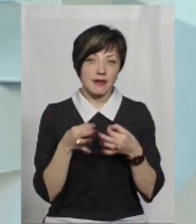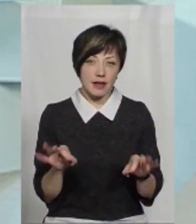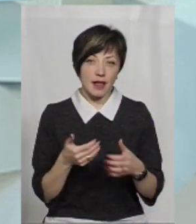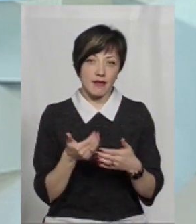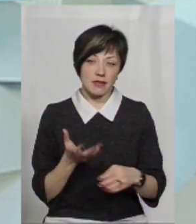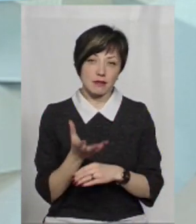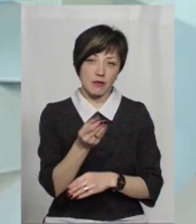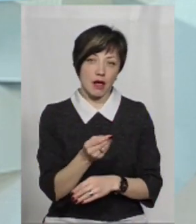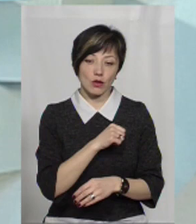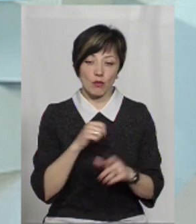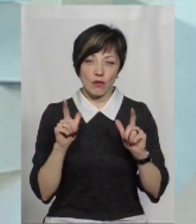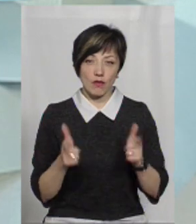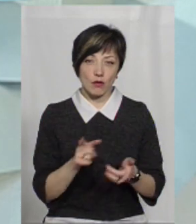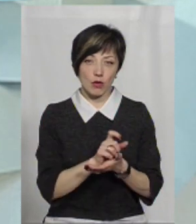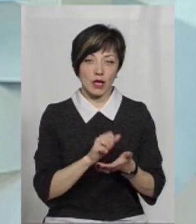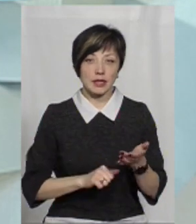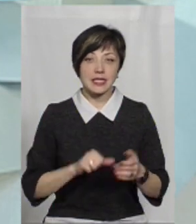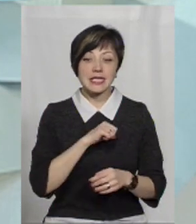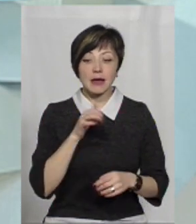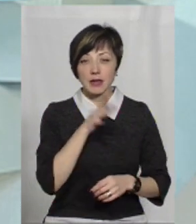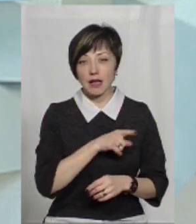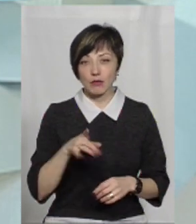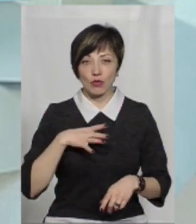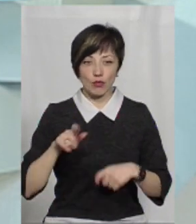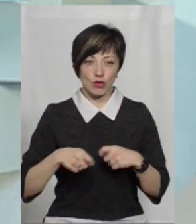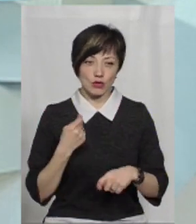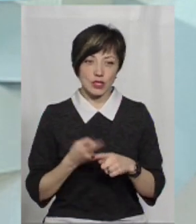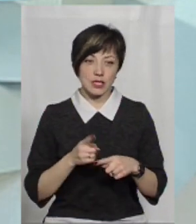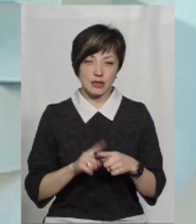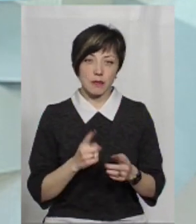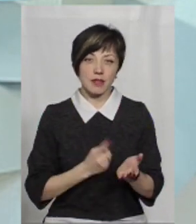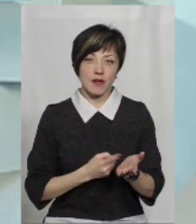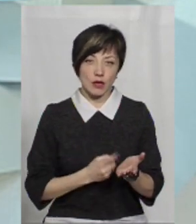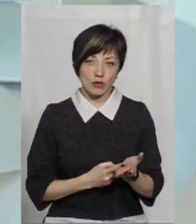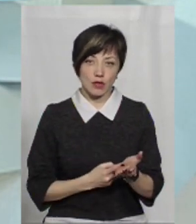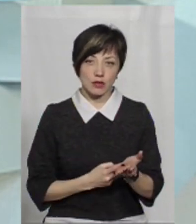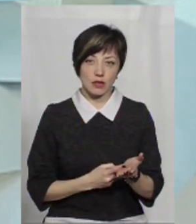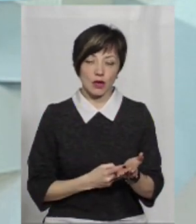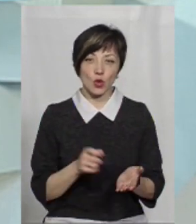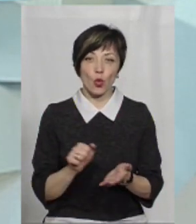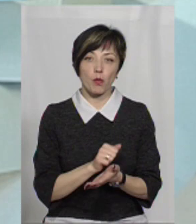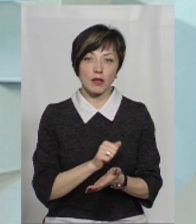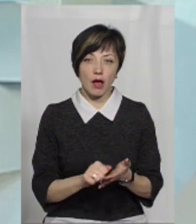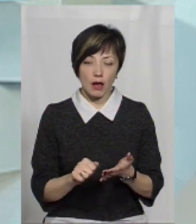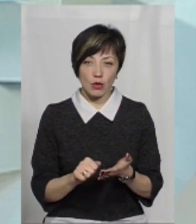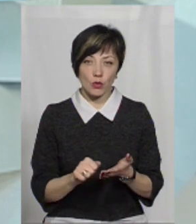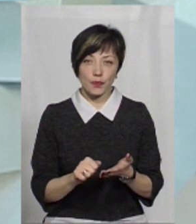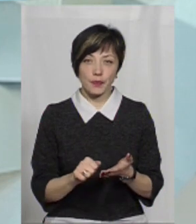добровільного податку, оскільки сам срок був порушений, це підтверджувалося документально,